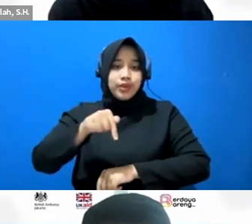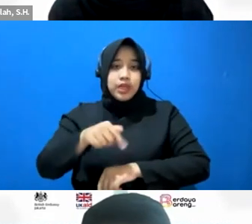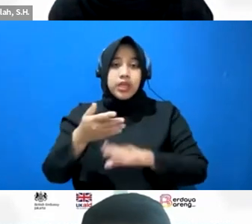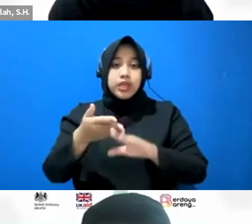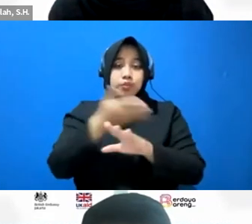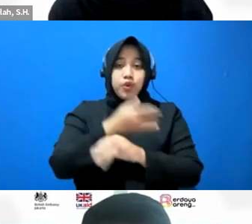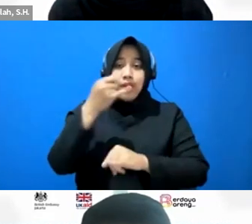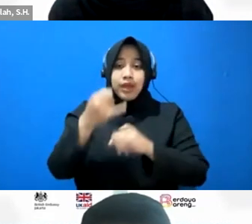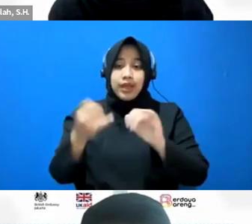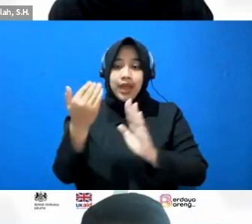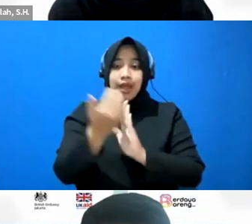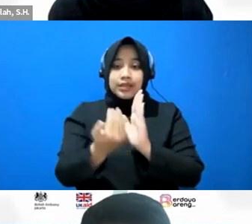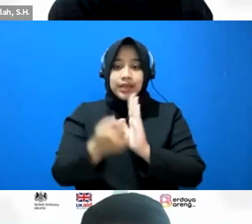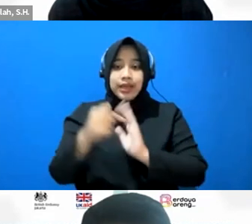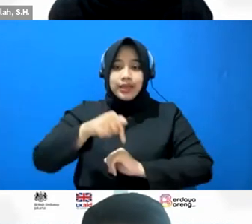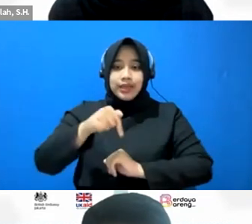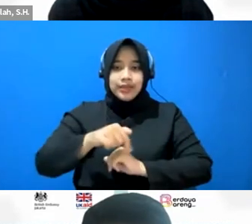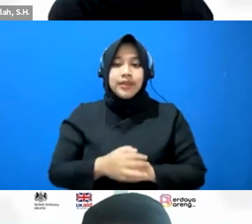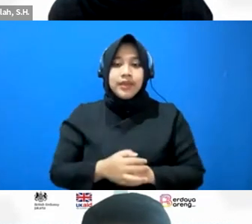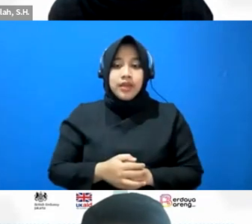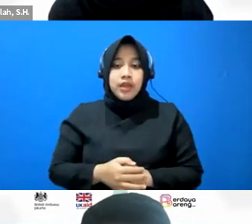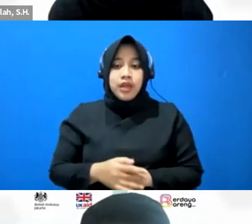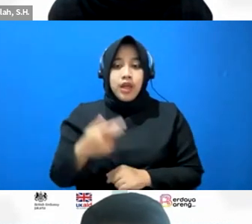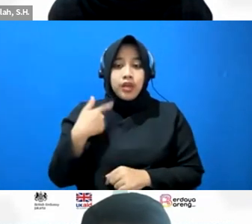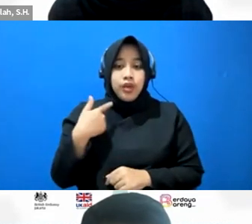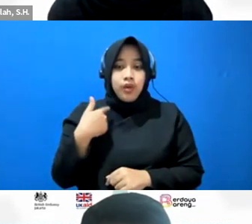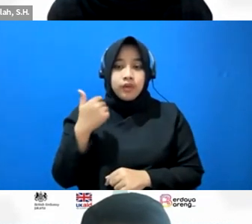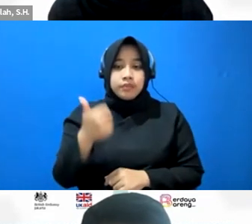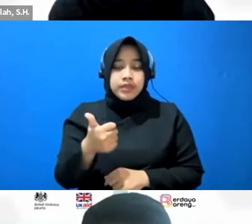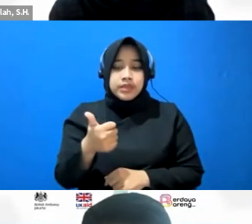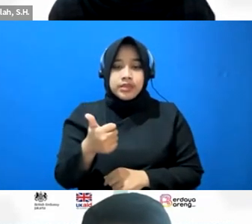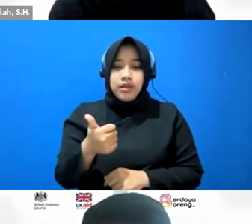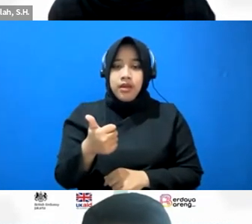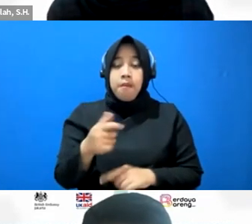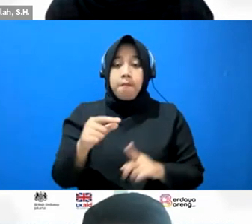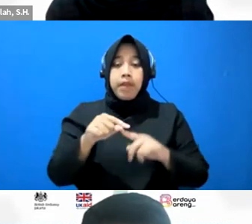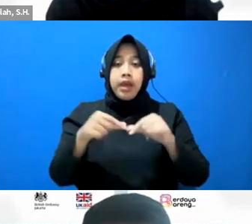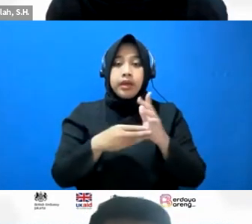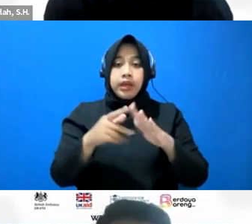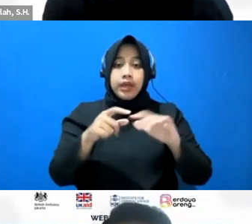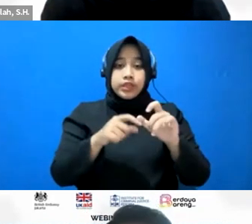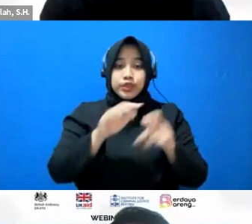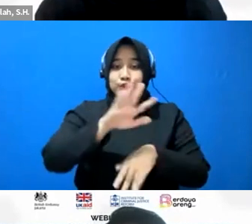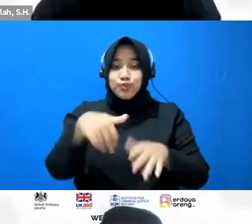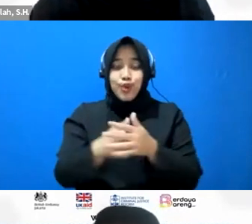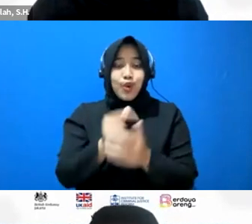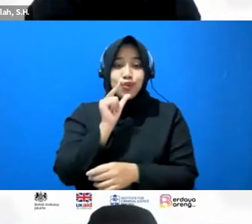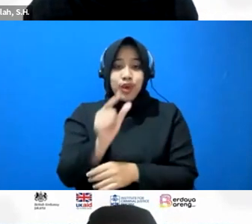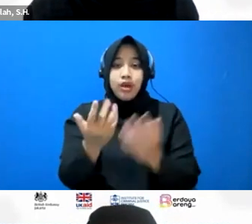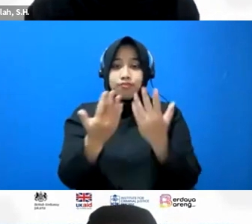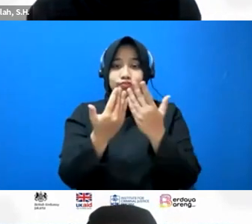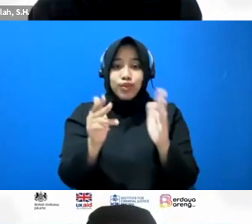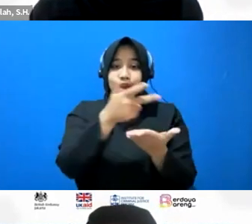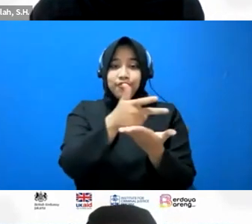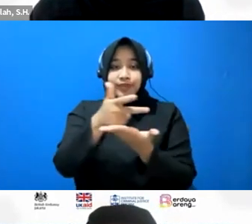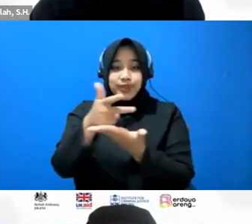mengakhiri sesi mungkin kami minta kesediaan para panelis dan juga para hadirin undangan yang bisa menyalakan video